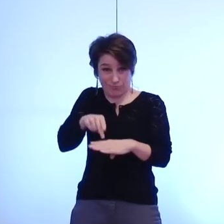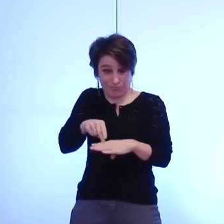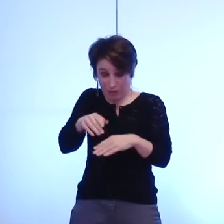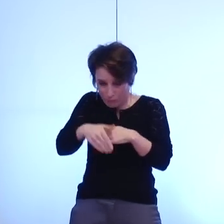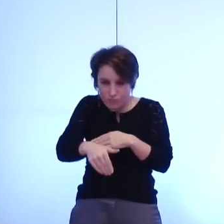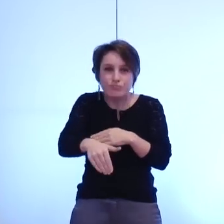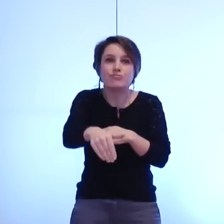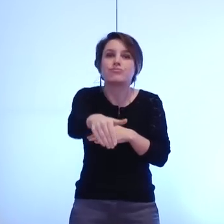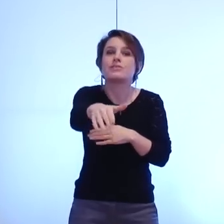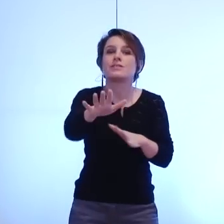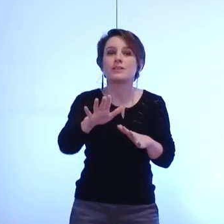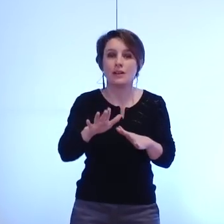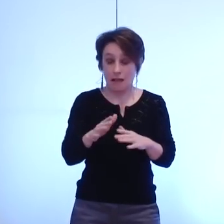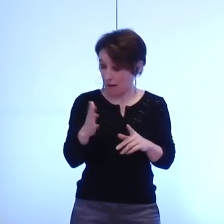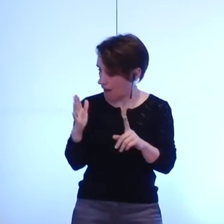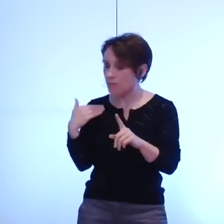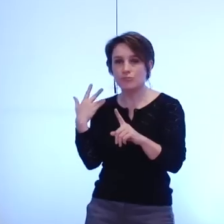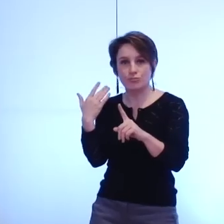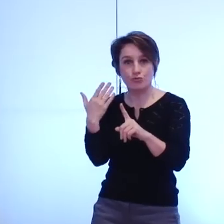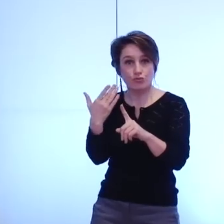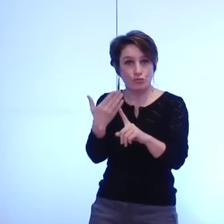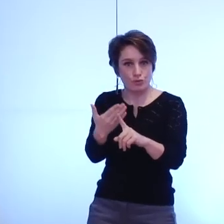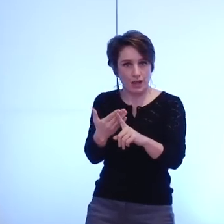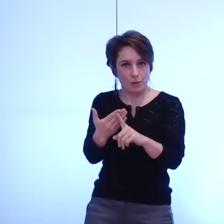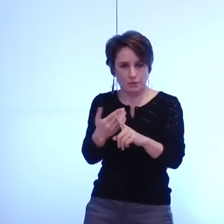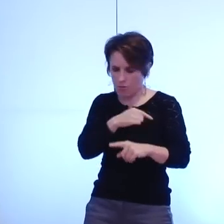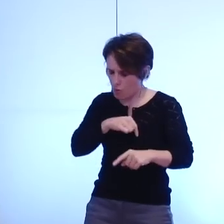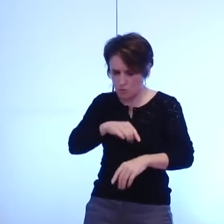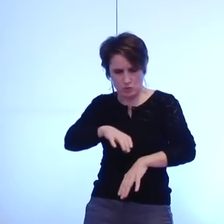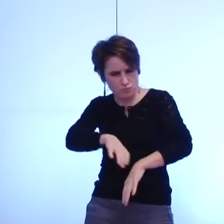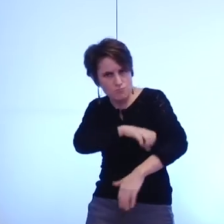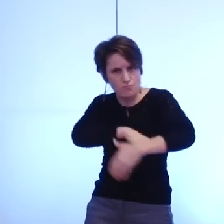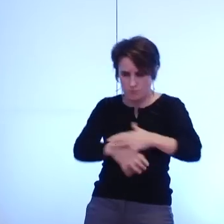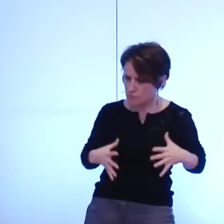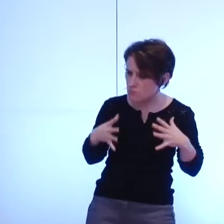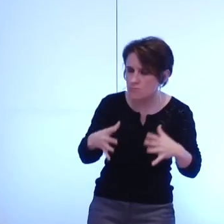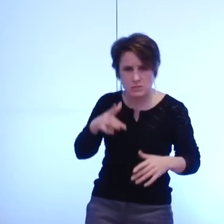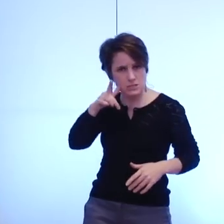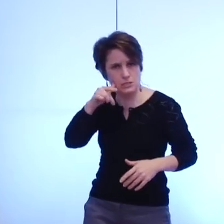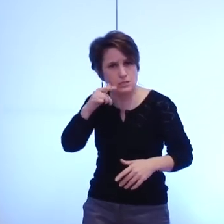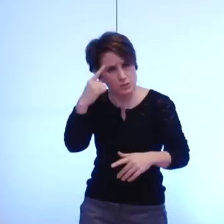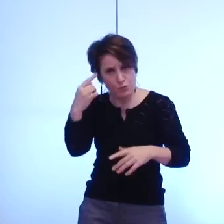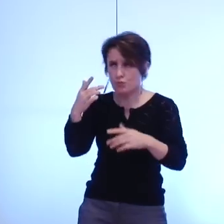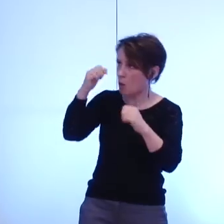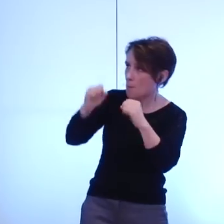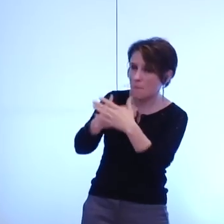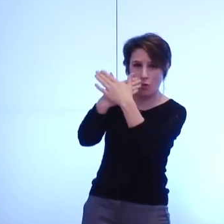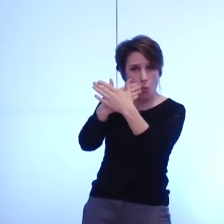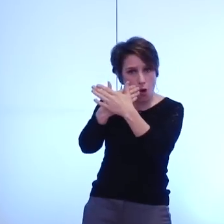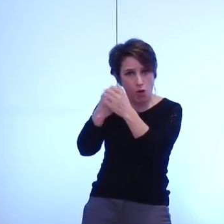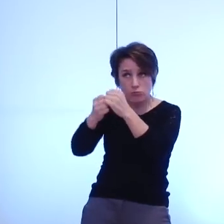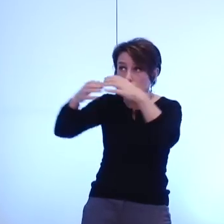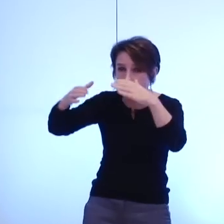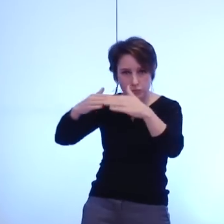chemin qui nous permet ce soir d'être plus que volontaire pour la réussite de cette métropole d'être